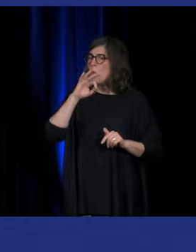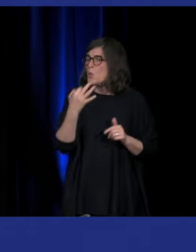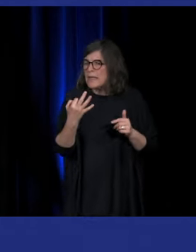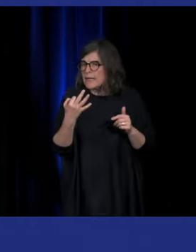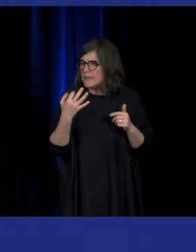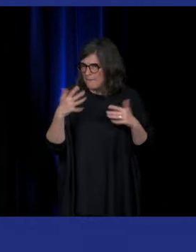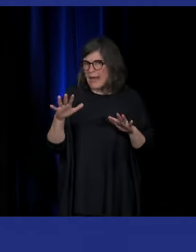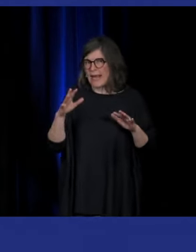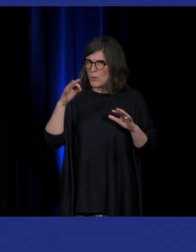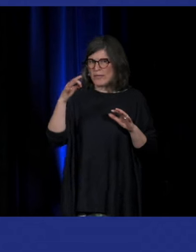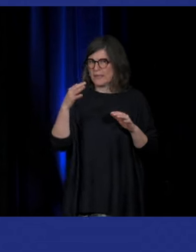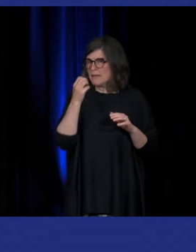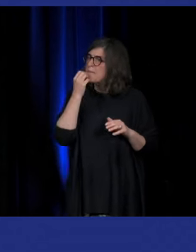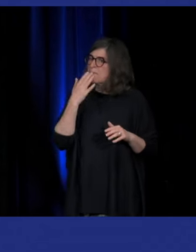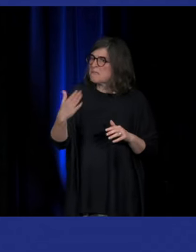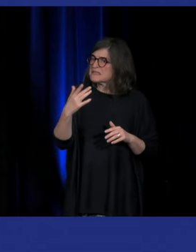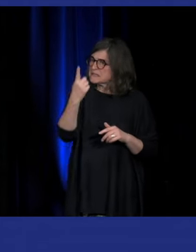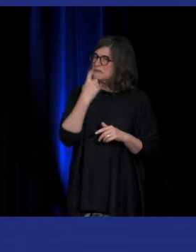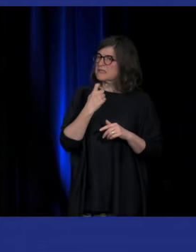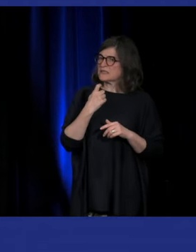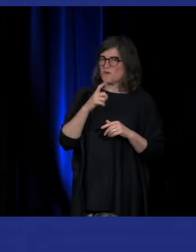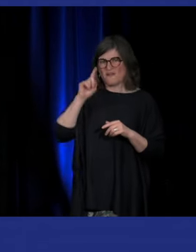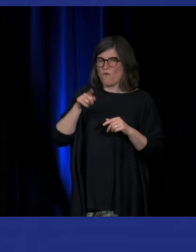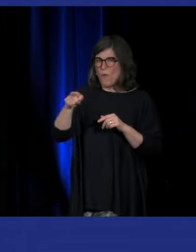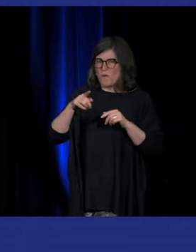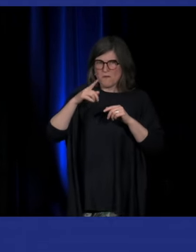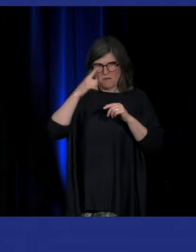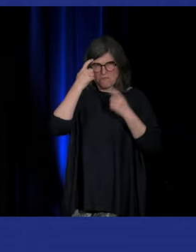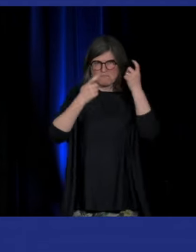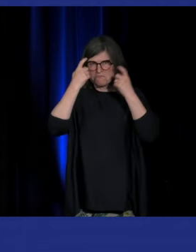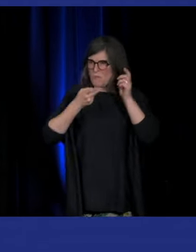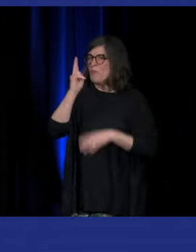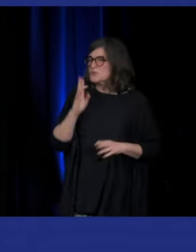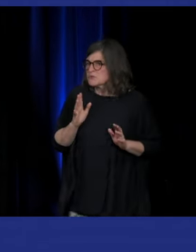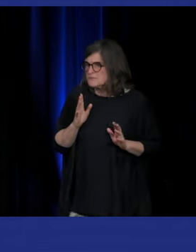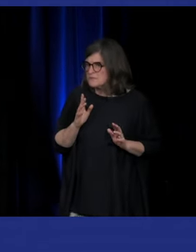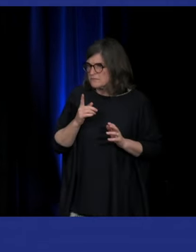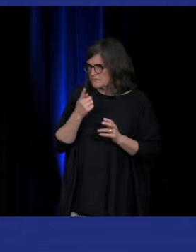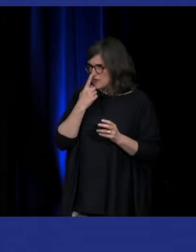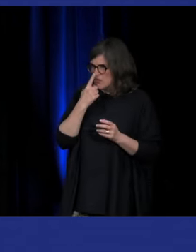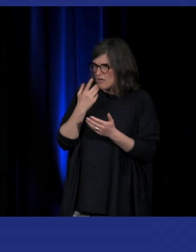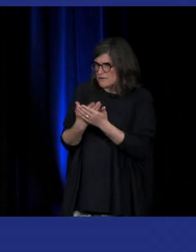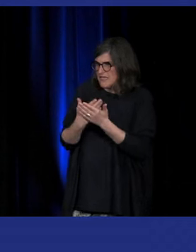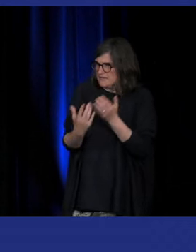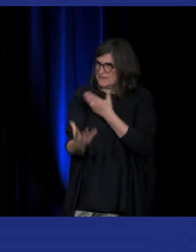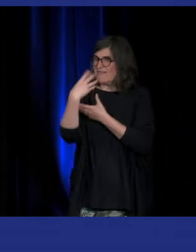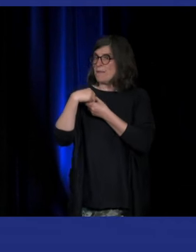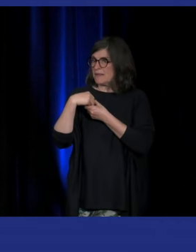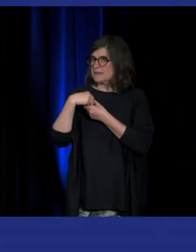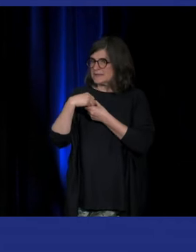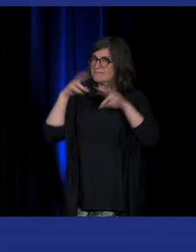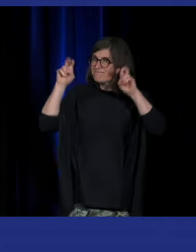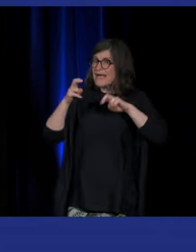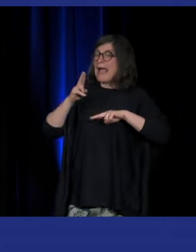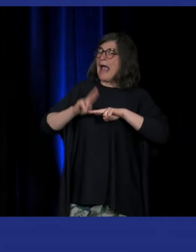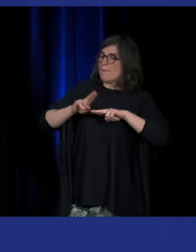mais voilà effectivement merci pour votre question il faut qu la close puisque ça fait partie justement de ces questions de réparation pas peut-être